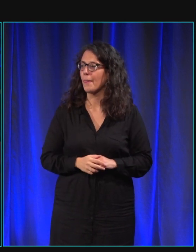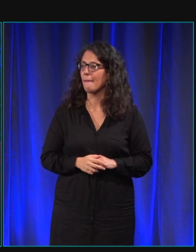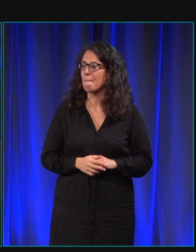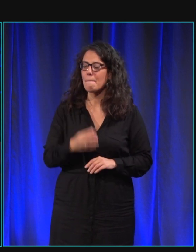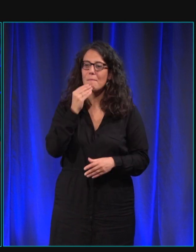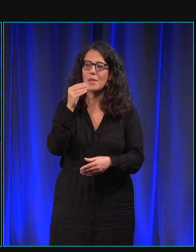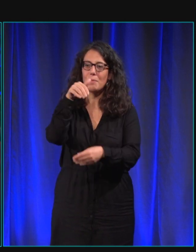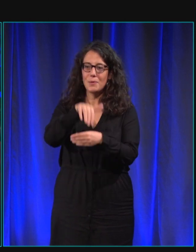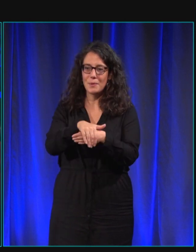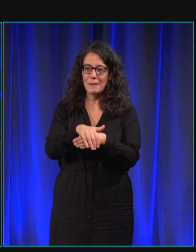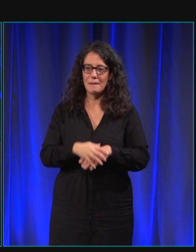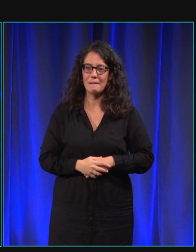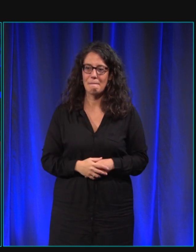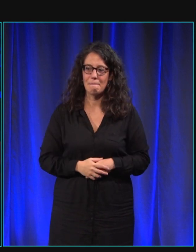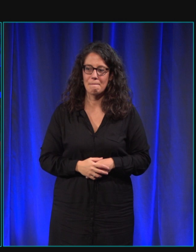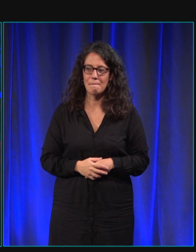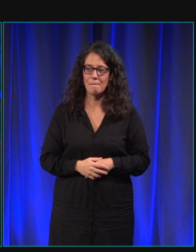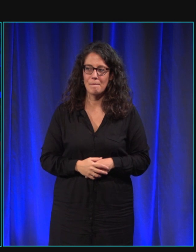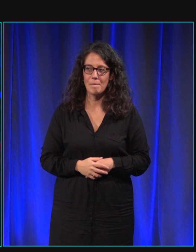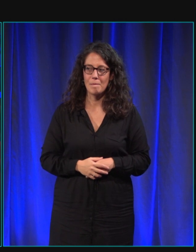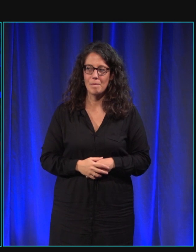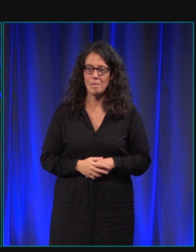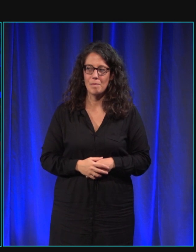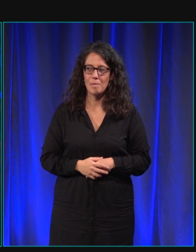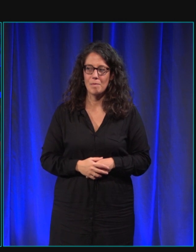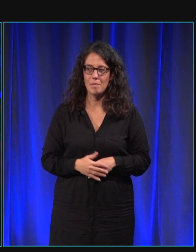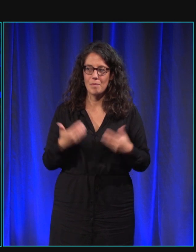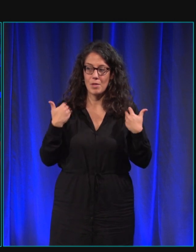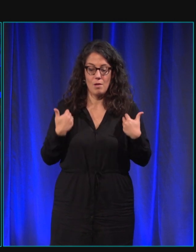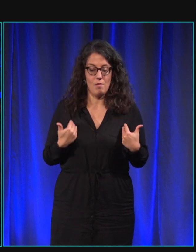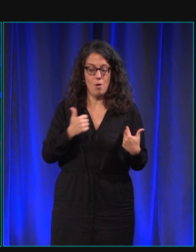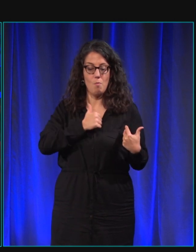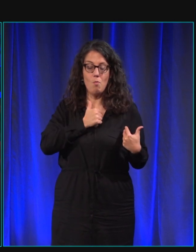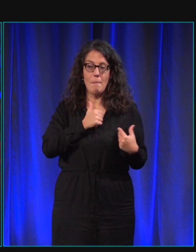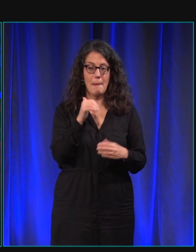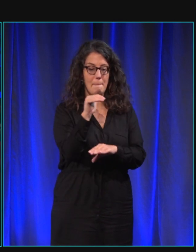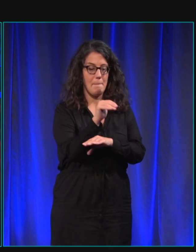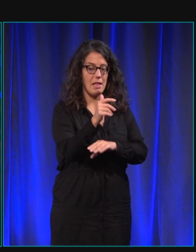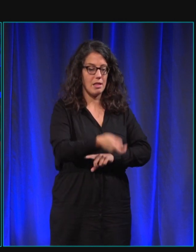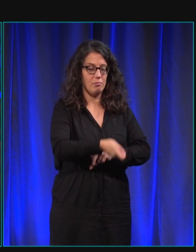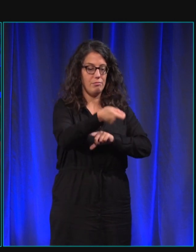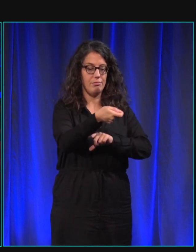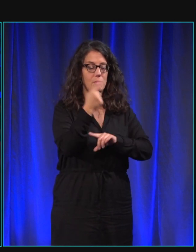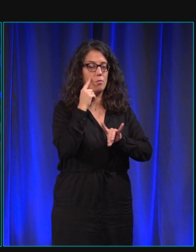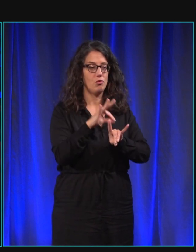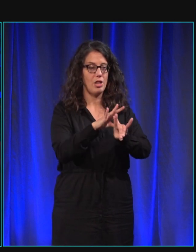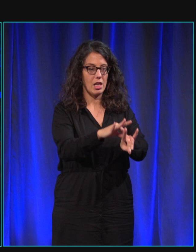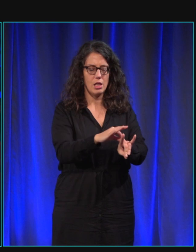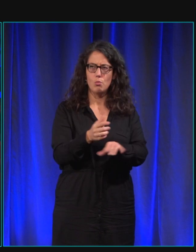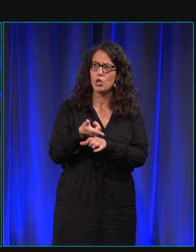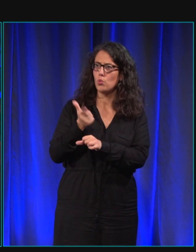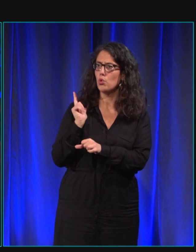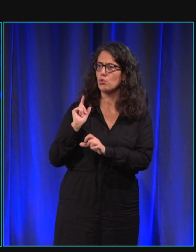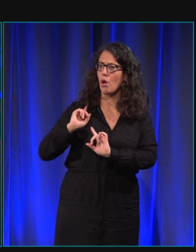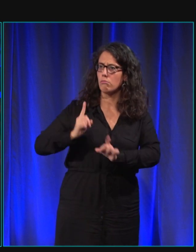bonsoir je suis moi-même maître chien guide et depuis deux ans et